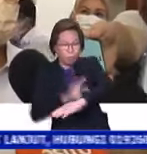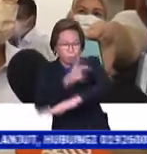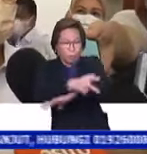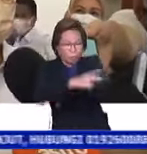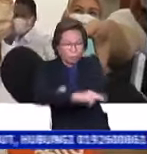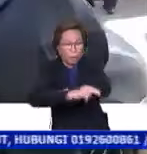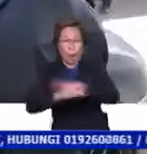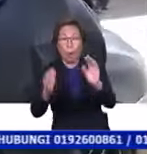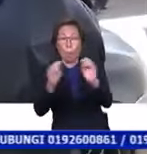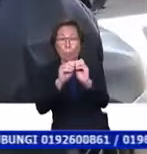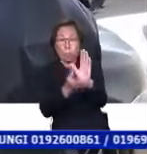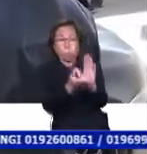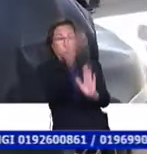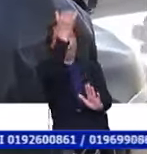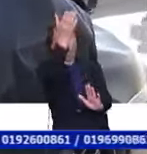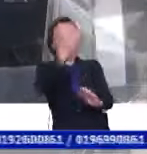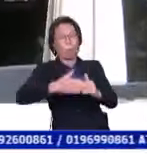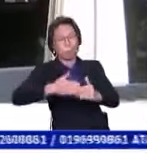memuncak selepas itu.